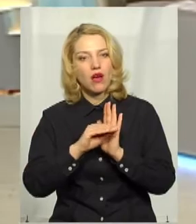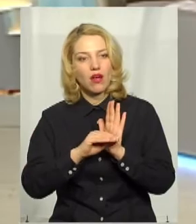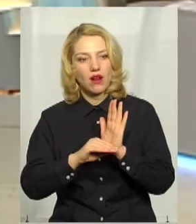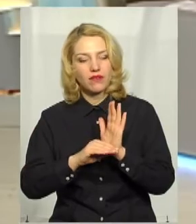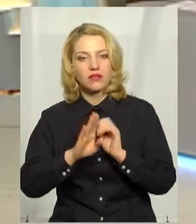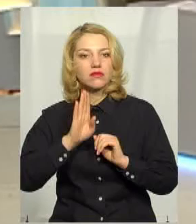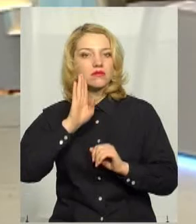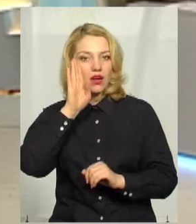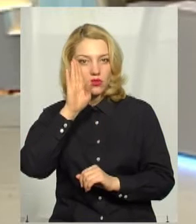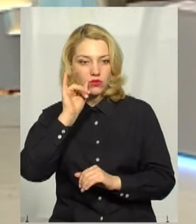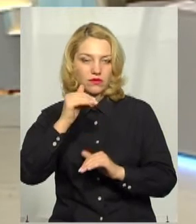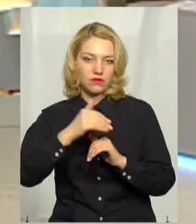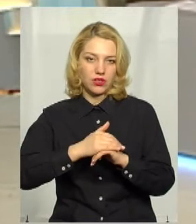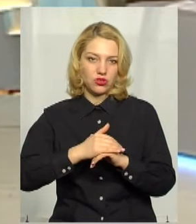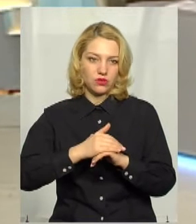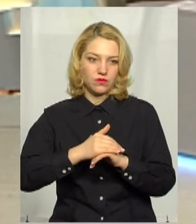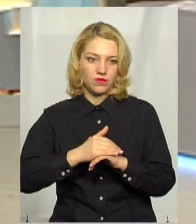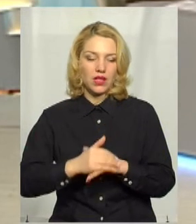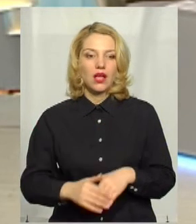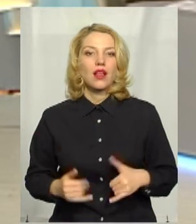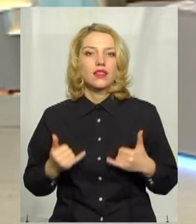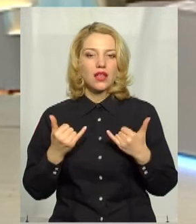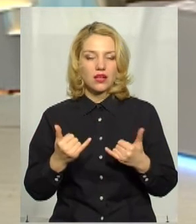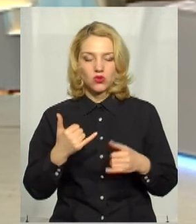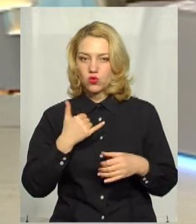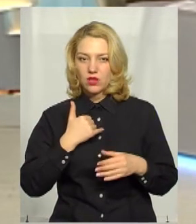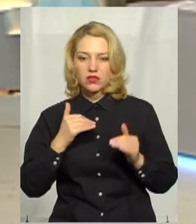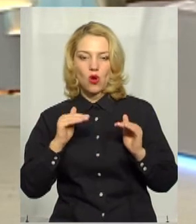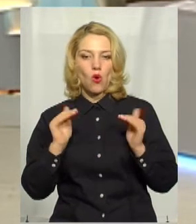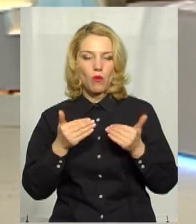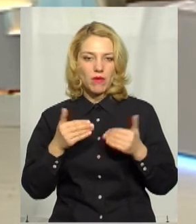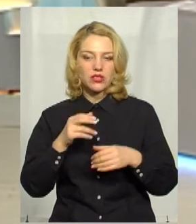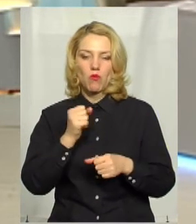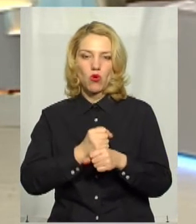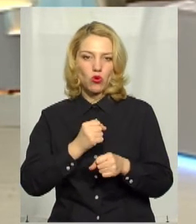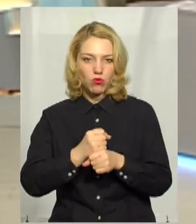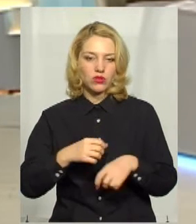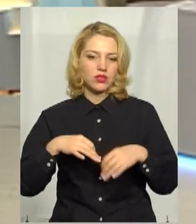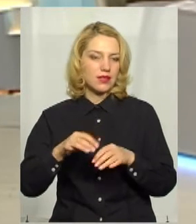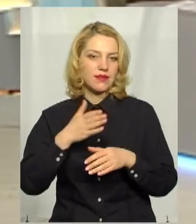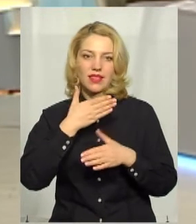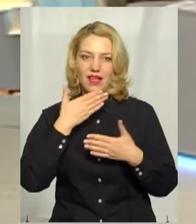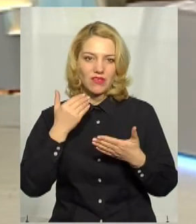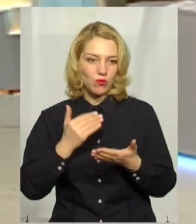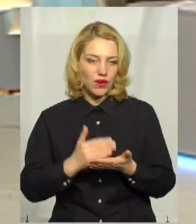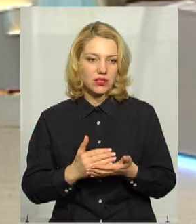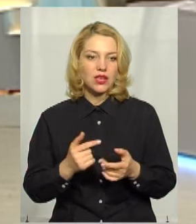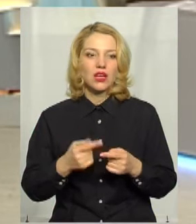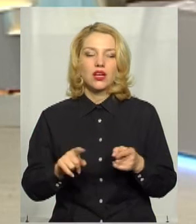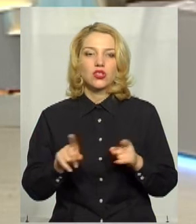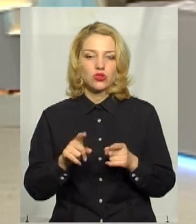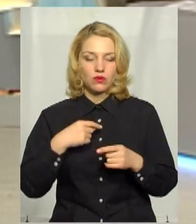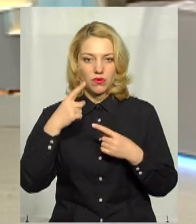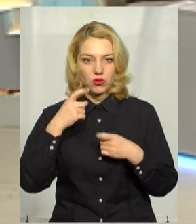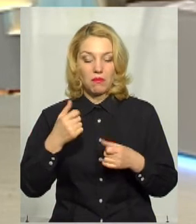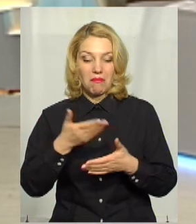вранці і ввечері. Наразі в нас обмеження по роботі транспорту не відбулися. Ми, я ж, що і